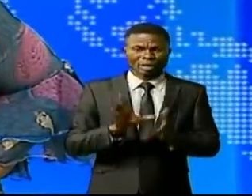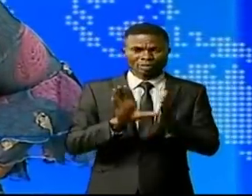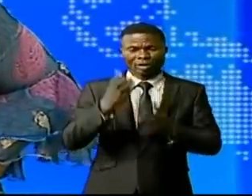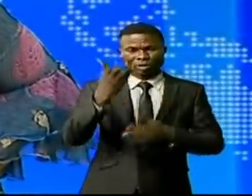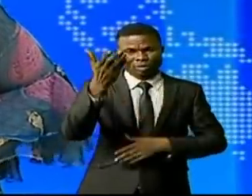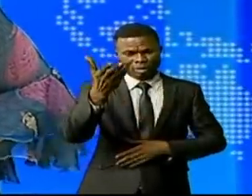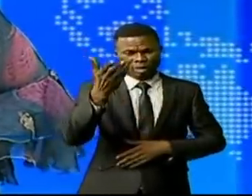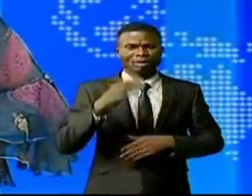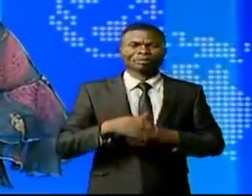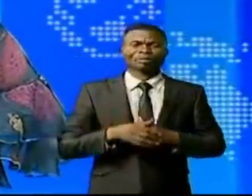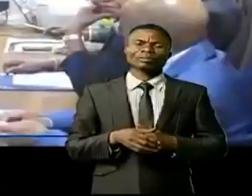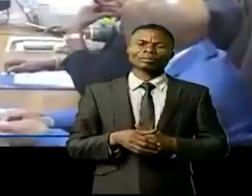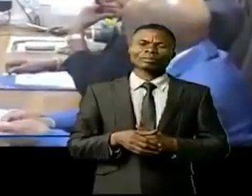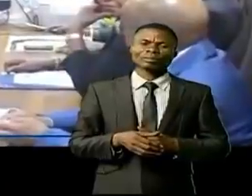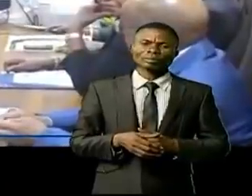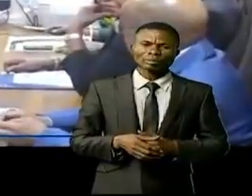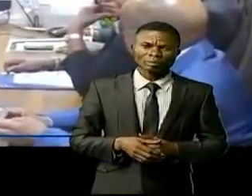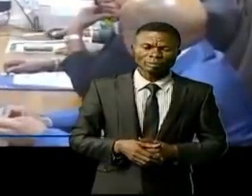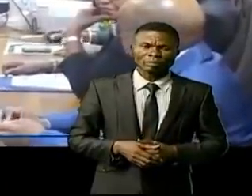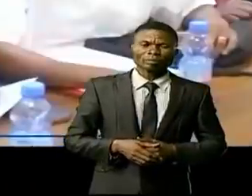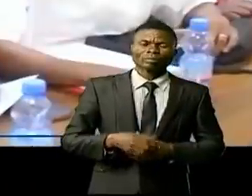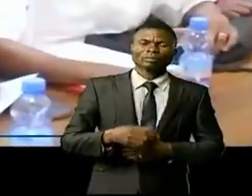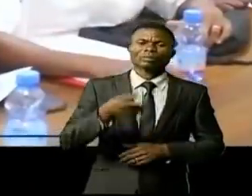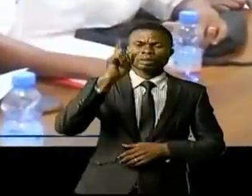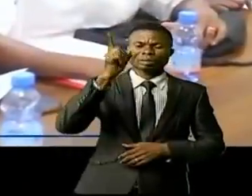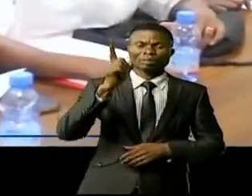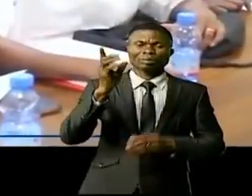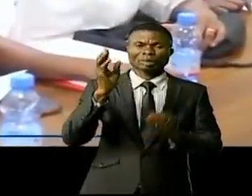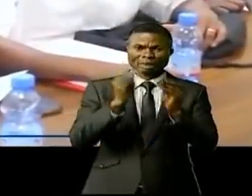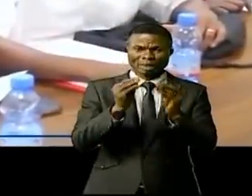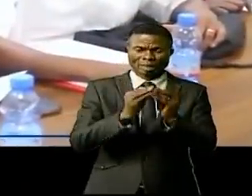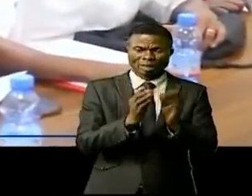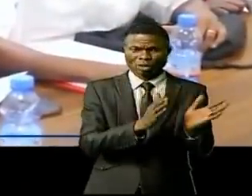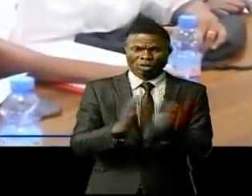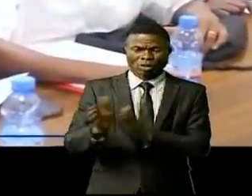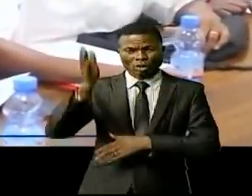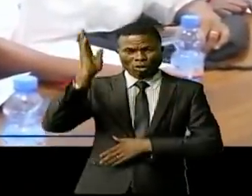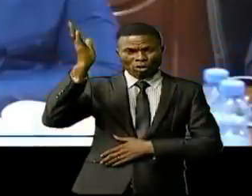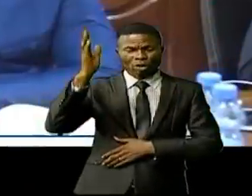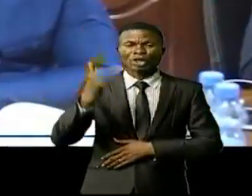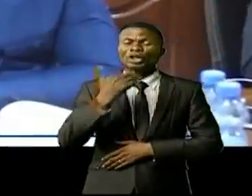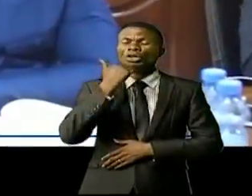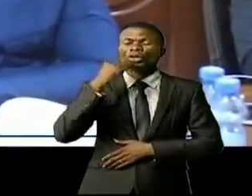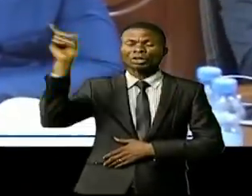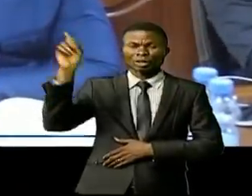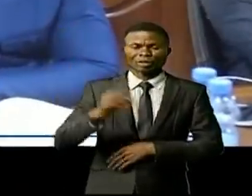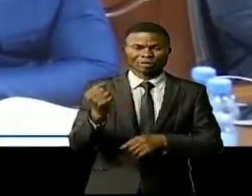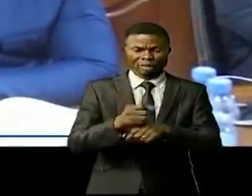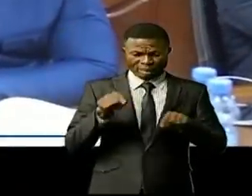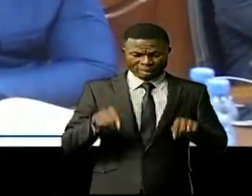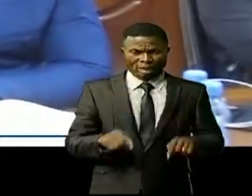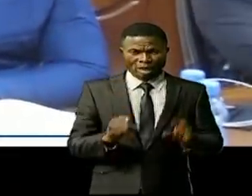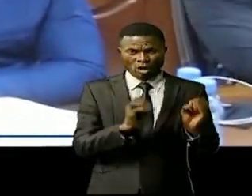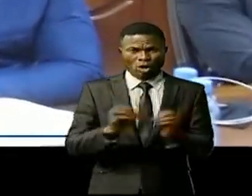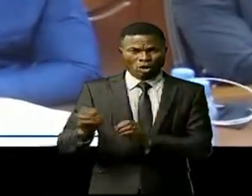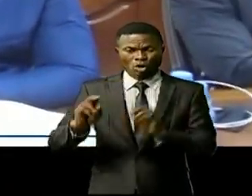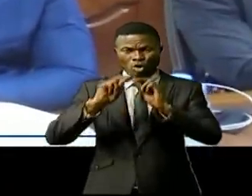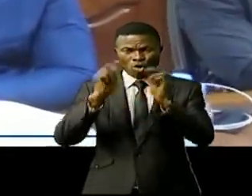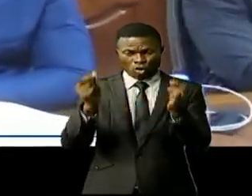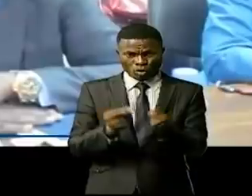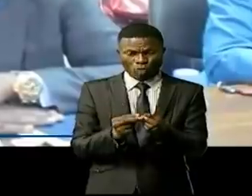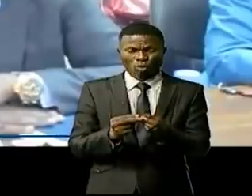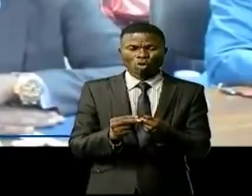Zibou. La deuxième réunion des travaux préparatoires de la conférence sur les investissements en RDC qu'organise le groupe Loy